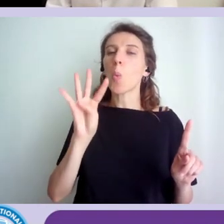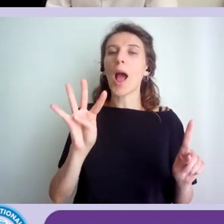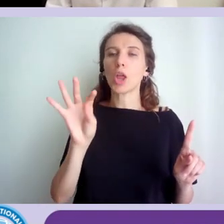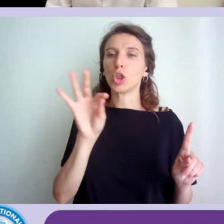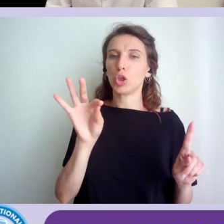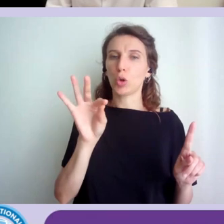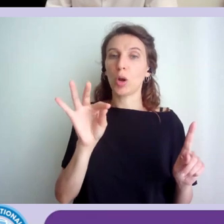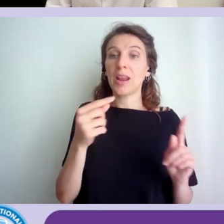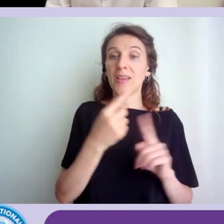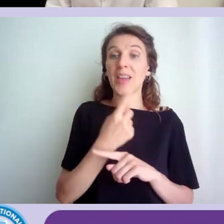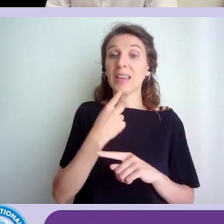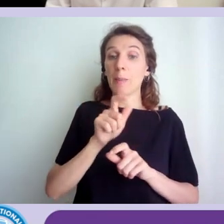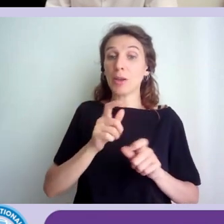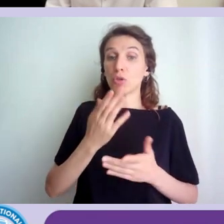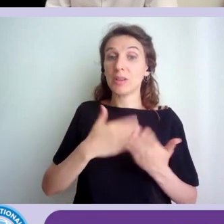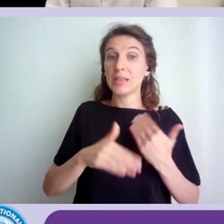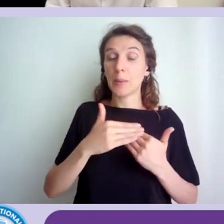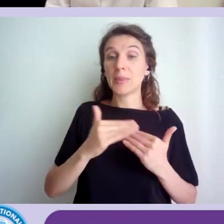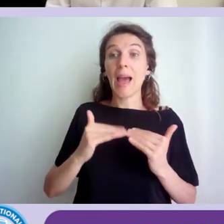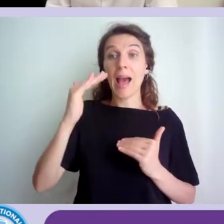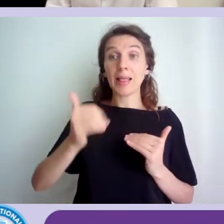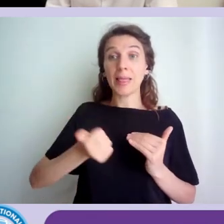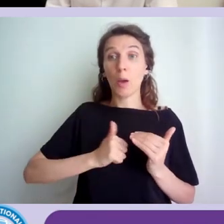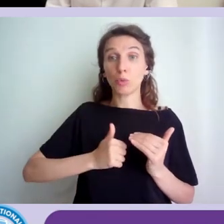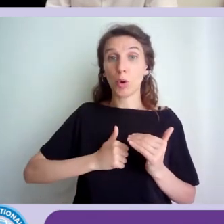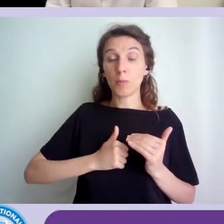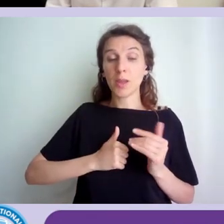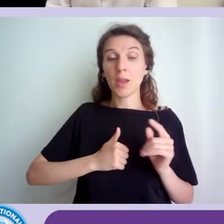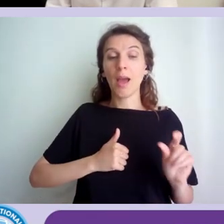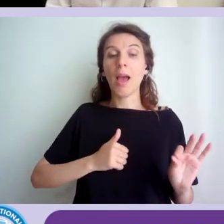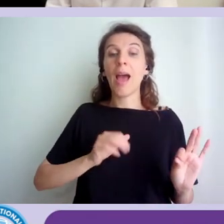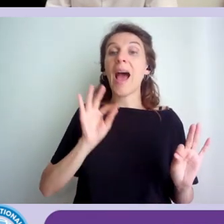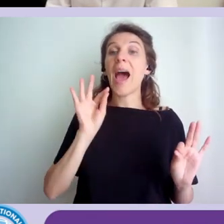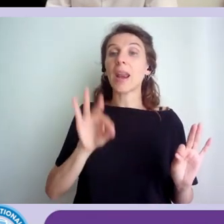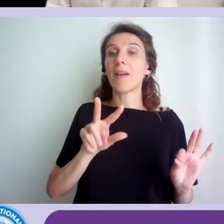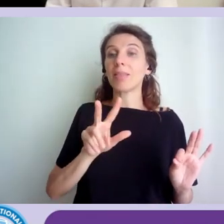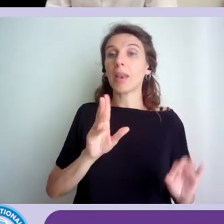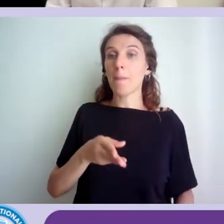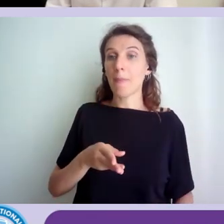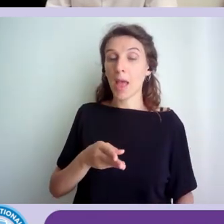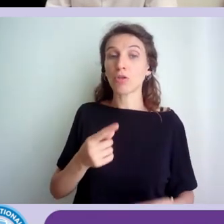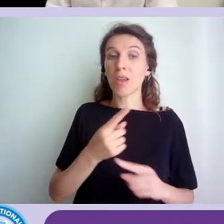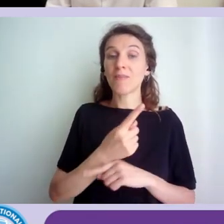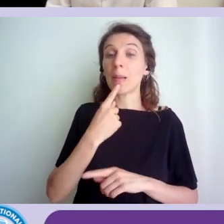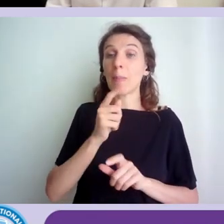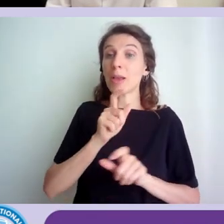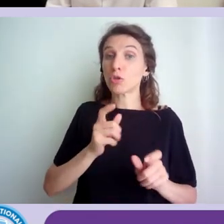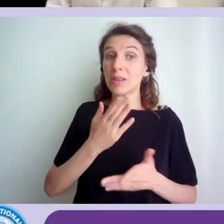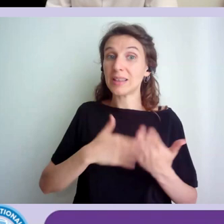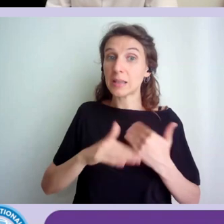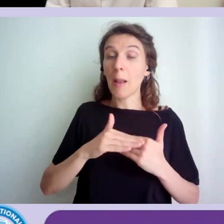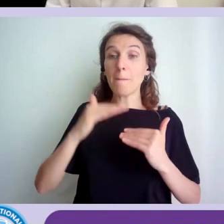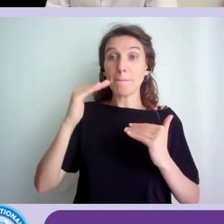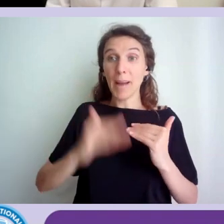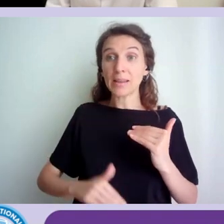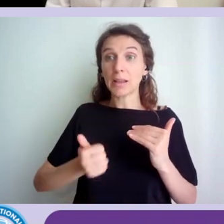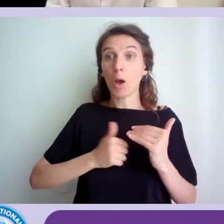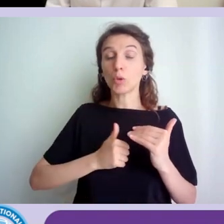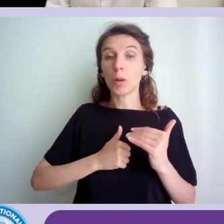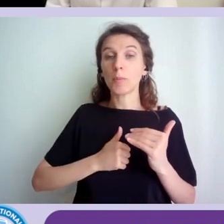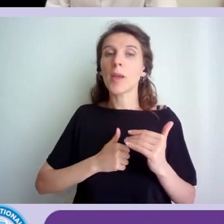le persone con disabilità ad alta autonomia intorno al 3,5 e le persone con disabilità a bassa autonomia